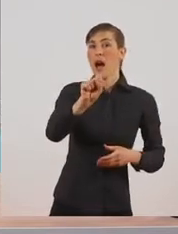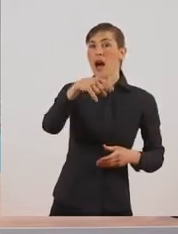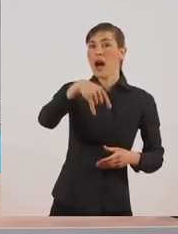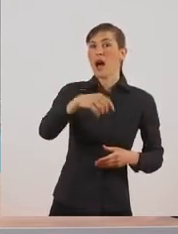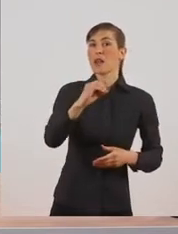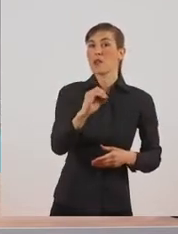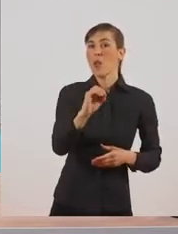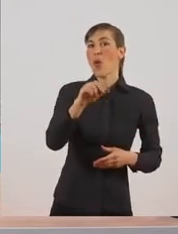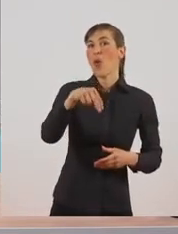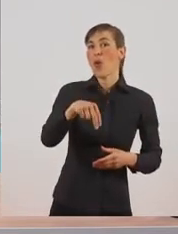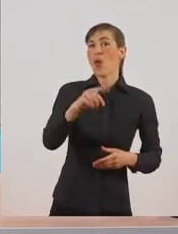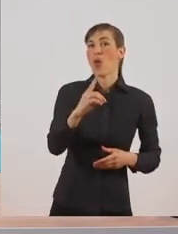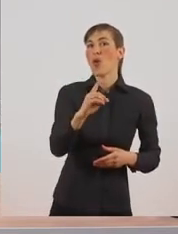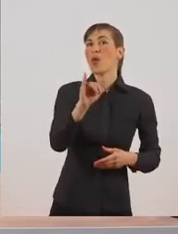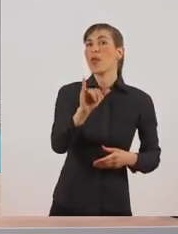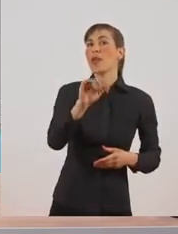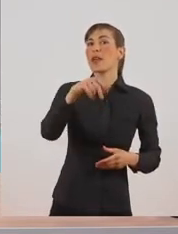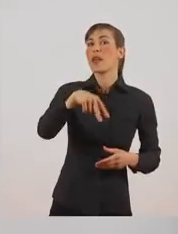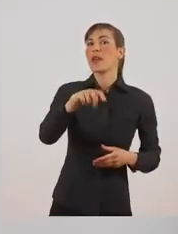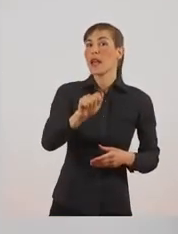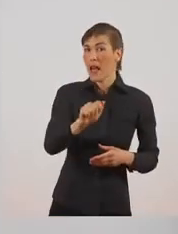Είπαμε τα σπονδυλωτά ποια είναι.